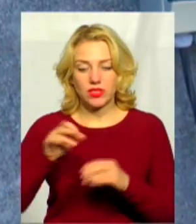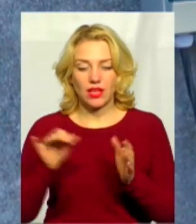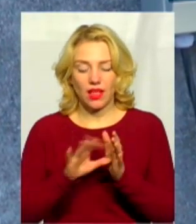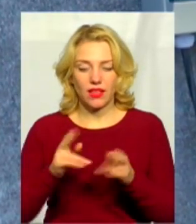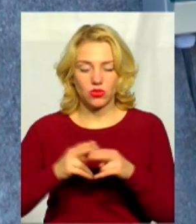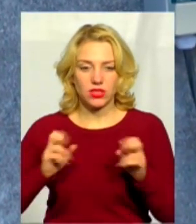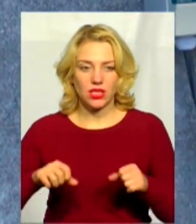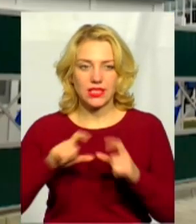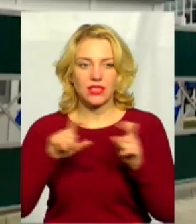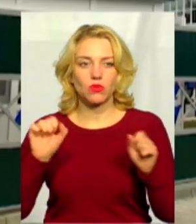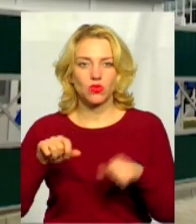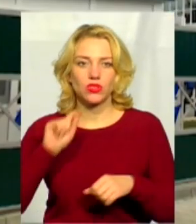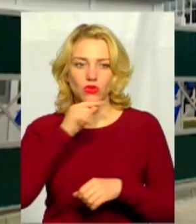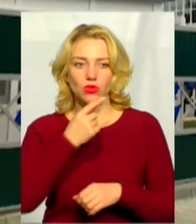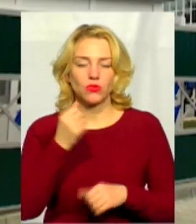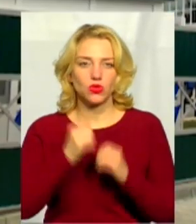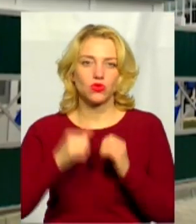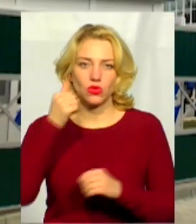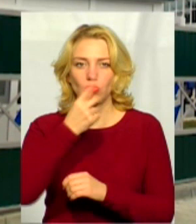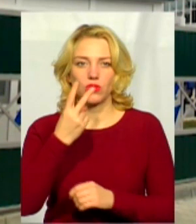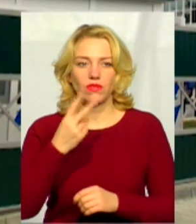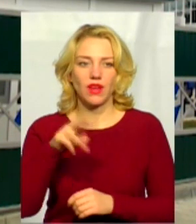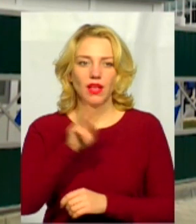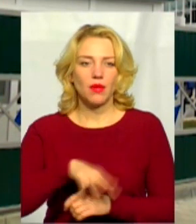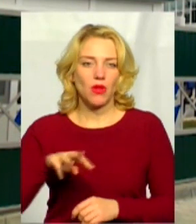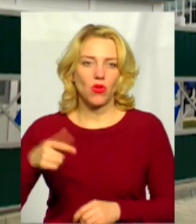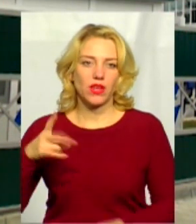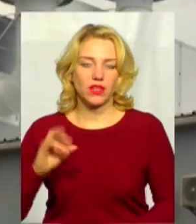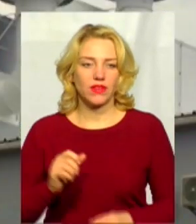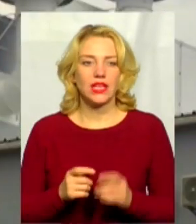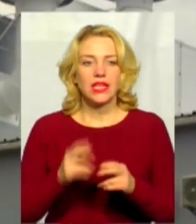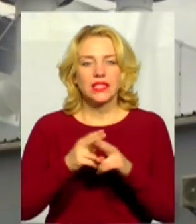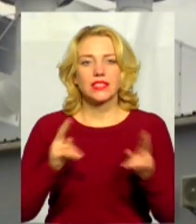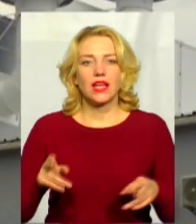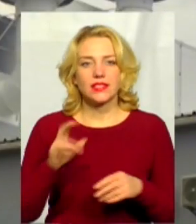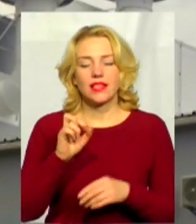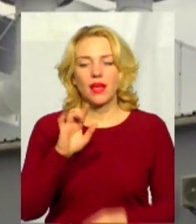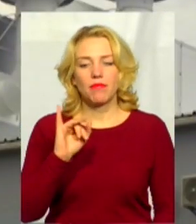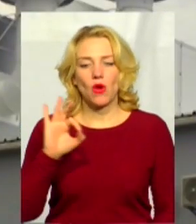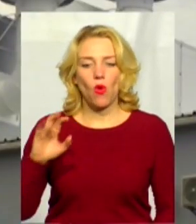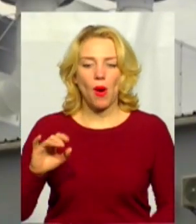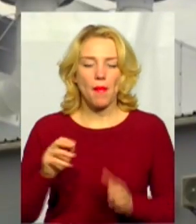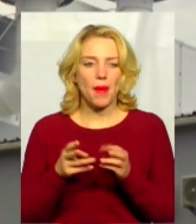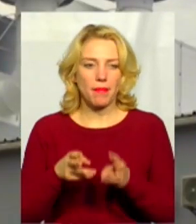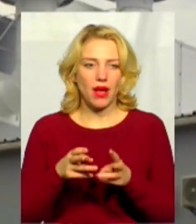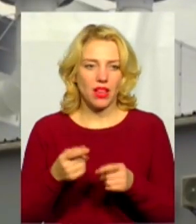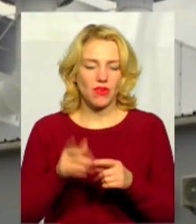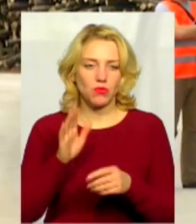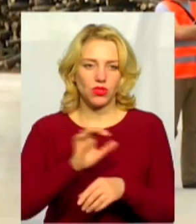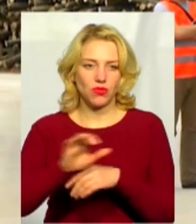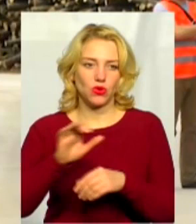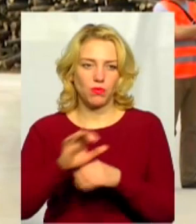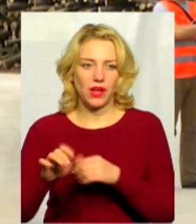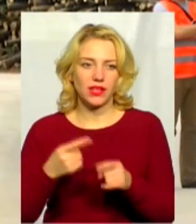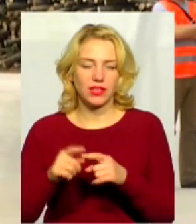до 2 мільйонів гривень. Станція на біопаливі запрацювала у Кам'янці-Подільському. Вона вироблятиме теплову та електричну енергію і зменшить